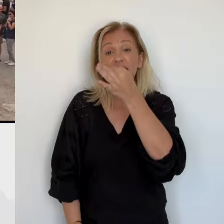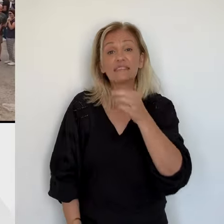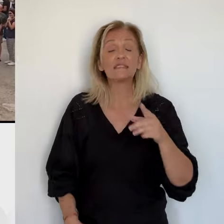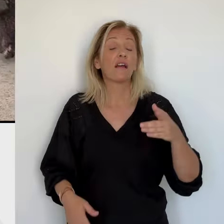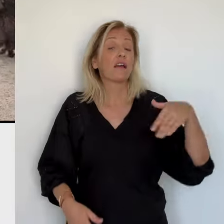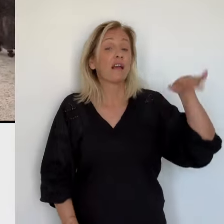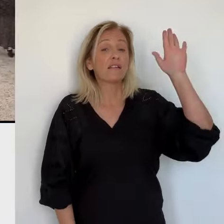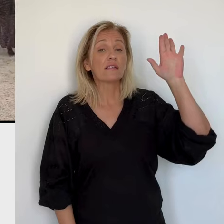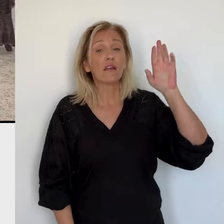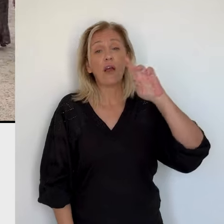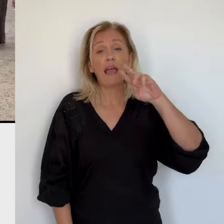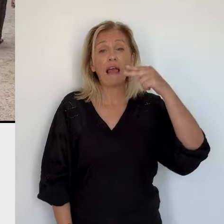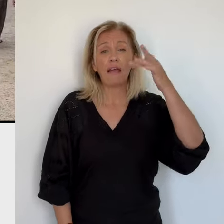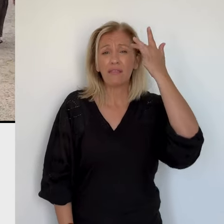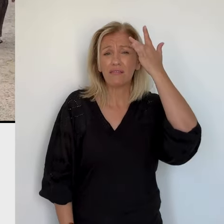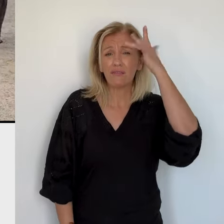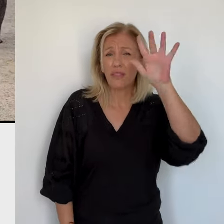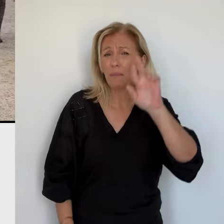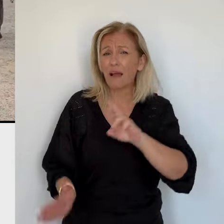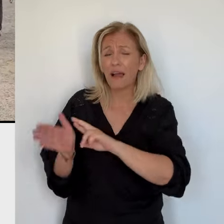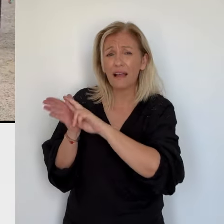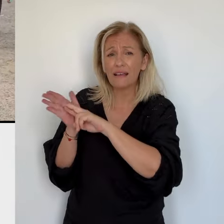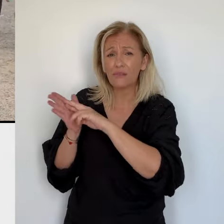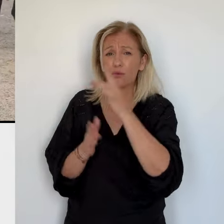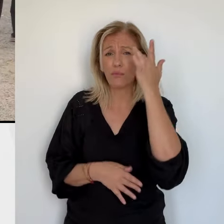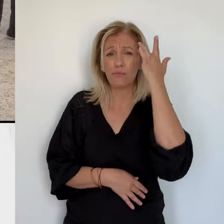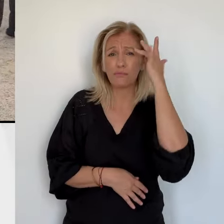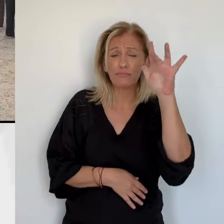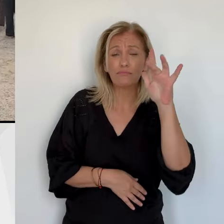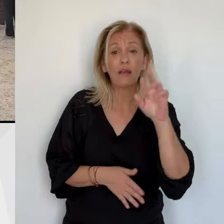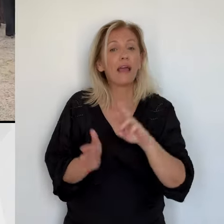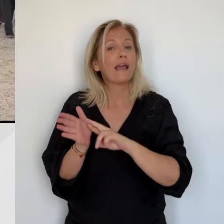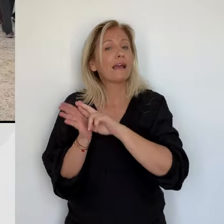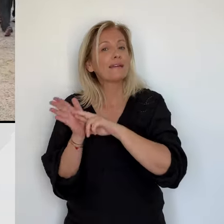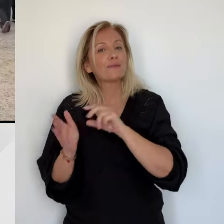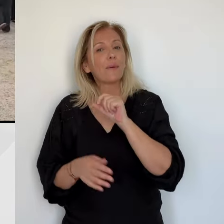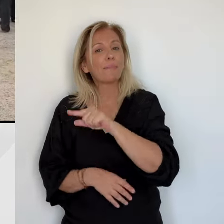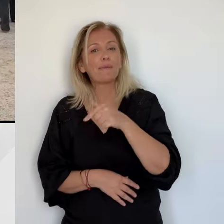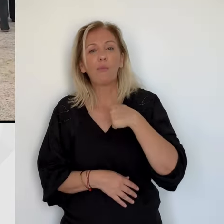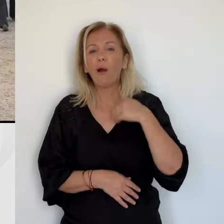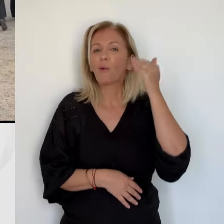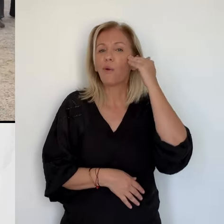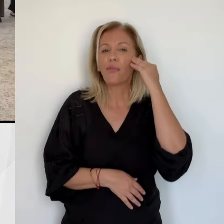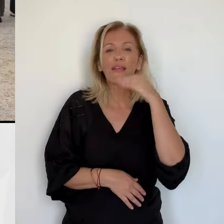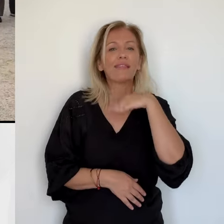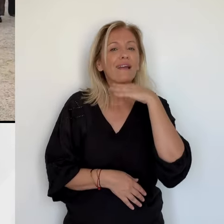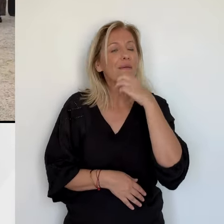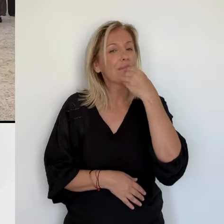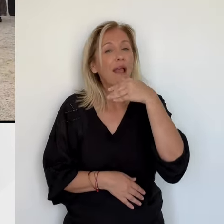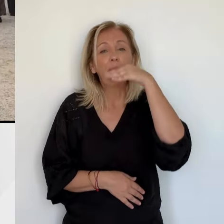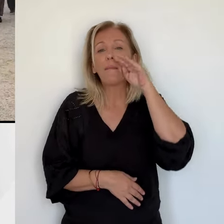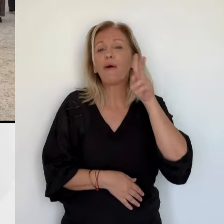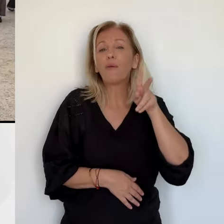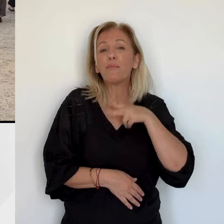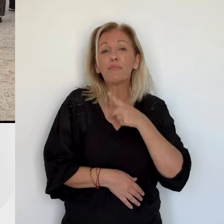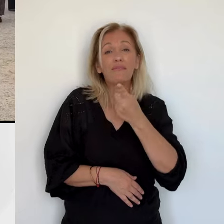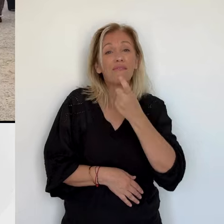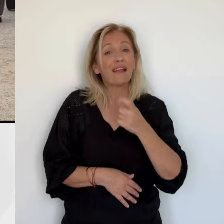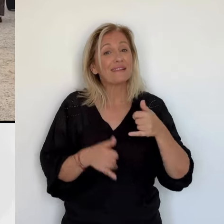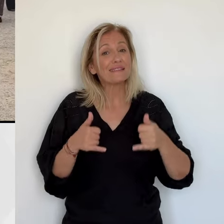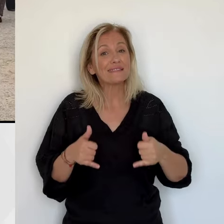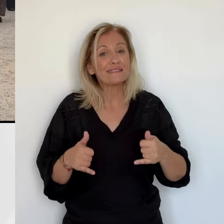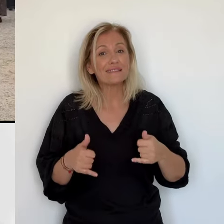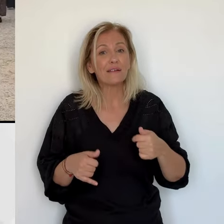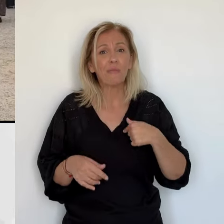Je connais cette circonscription. Je la connais,'en suis issu, dans mes origines les plus profondes. Pas seulement par